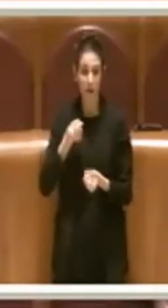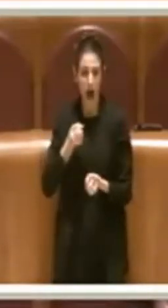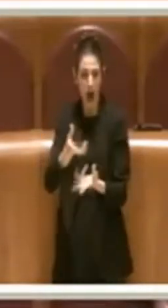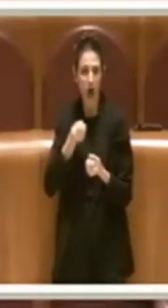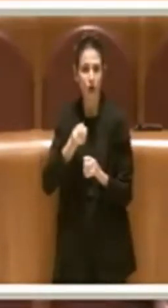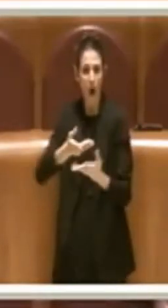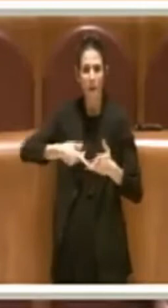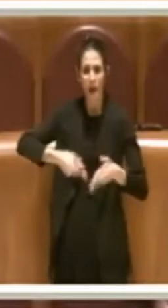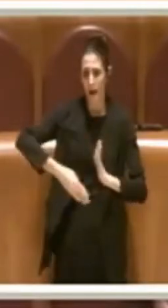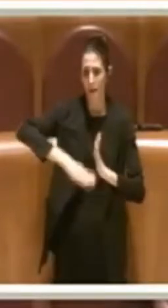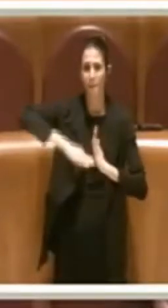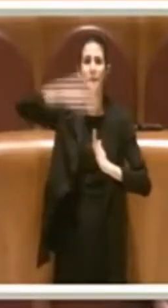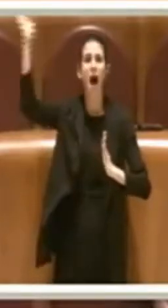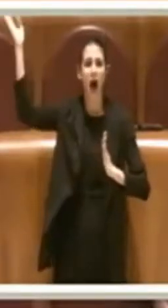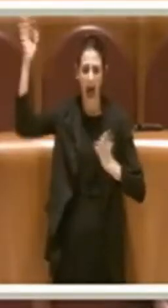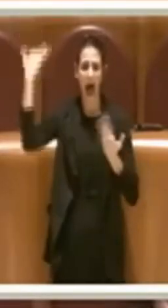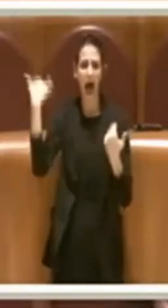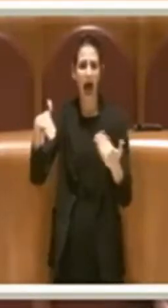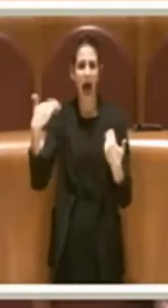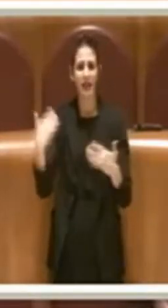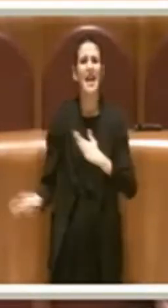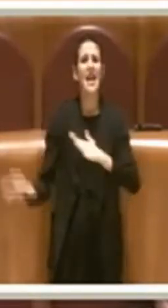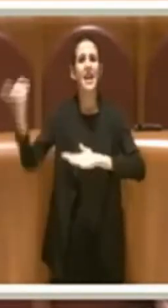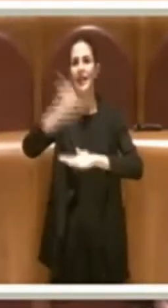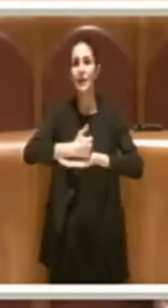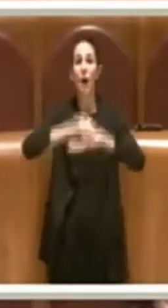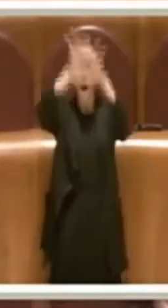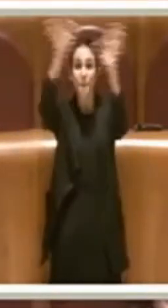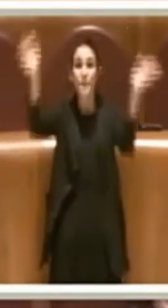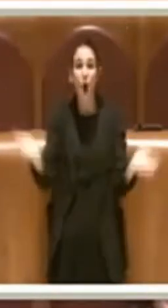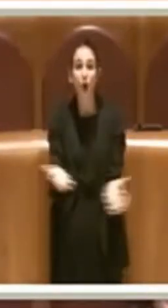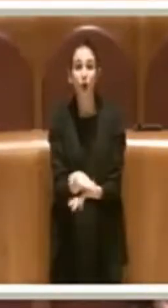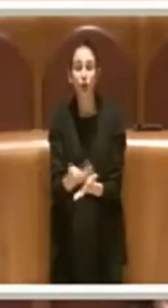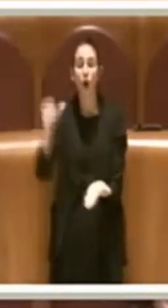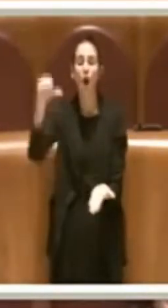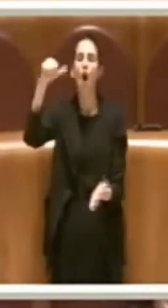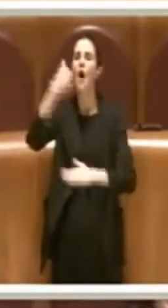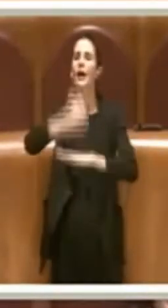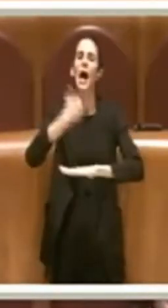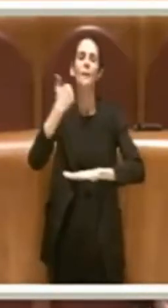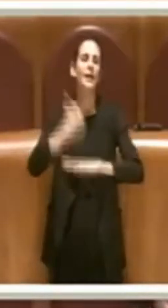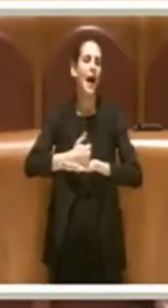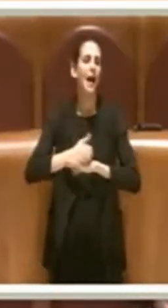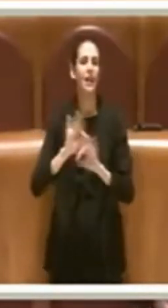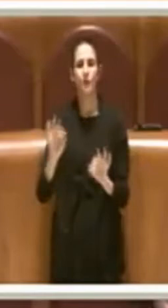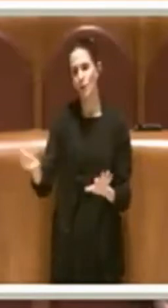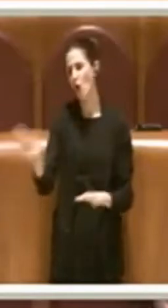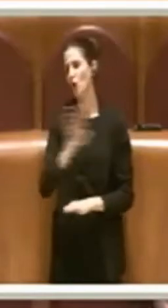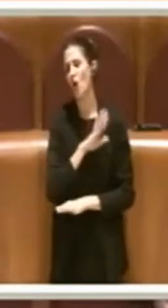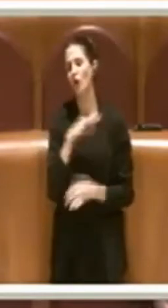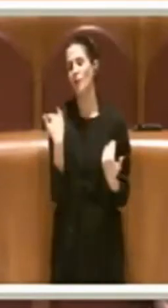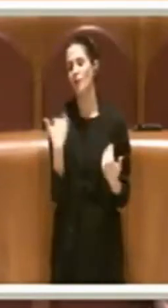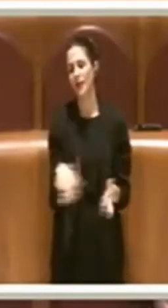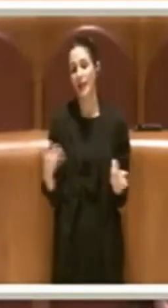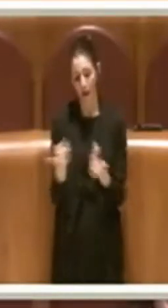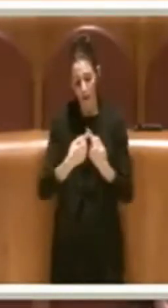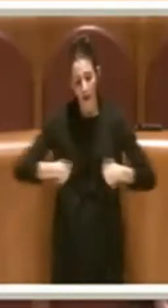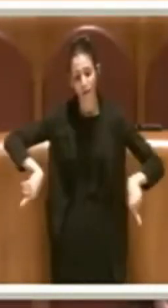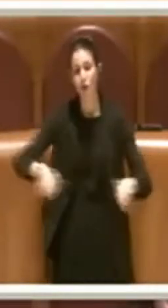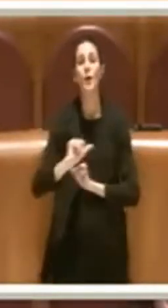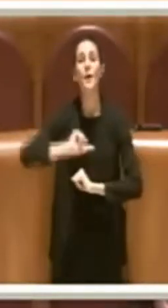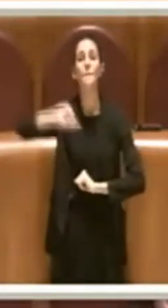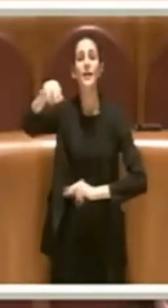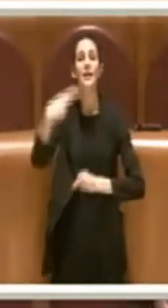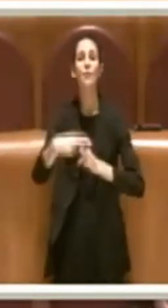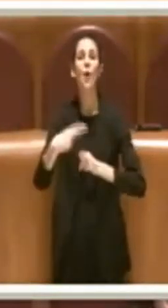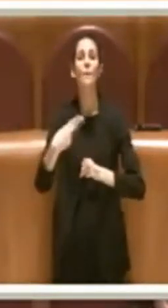tra le capitali più colpite dal fenomeno. dico soltanto che in Italia siamo i primi che deteniamo il primo posto di